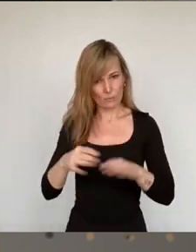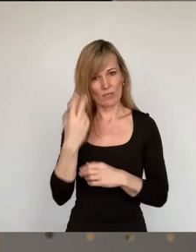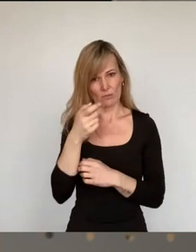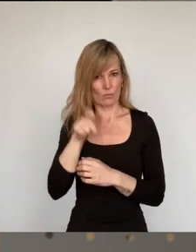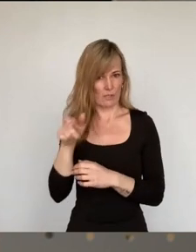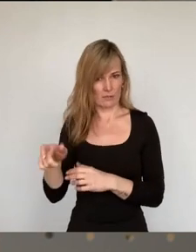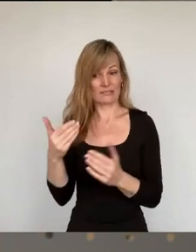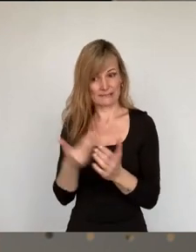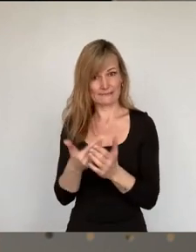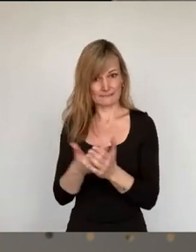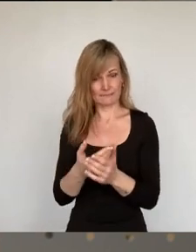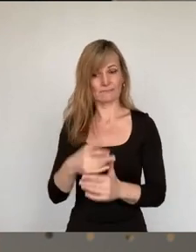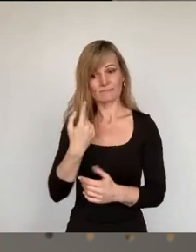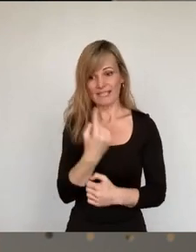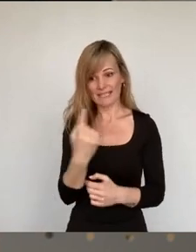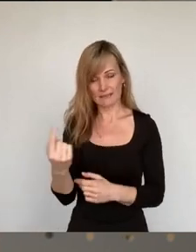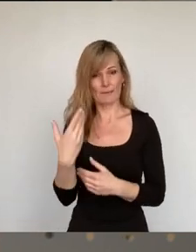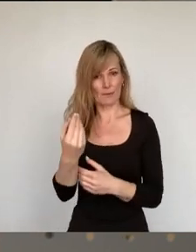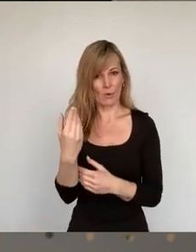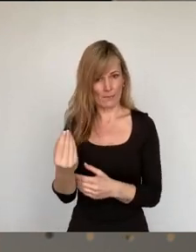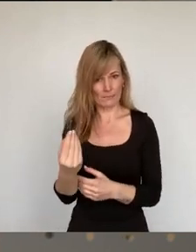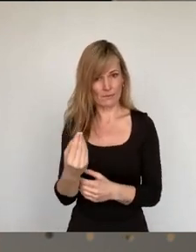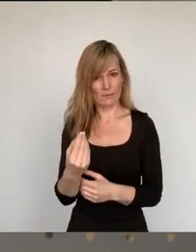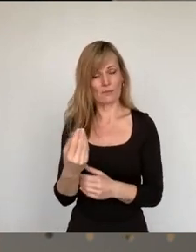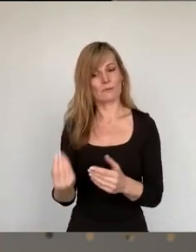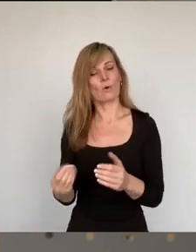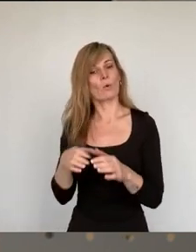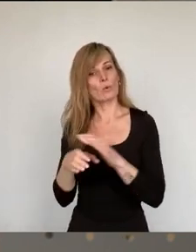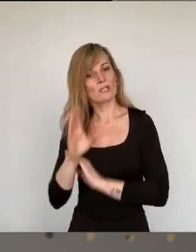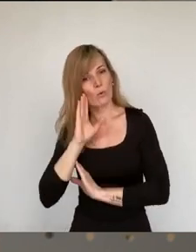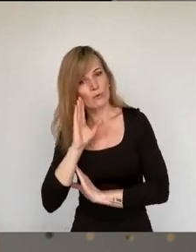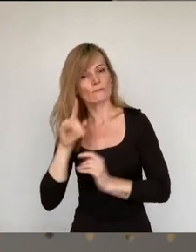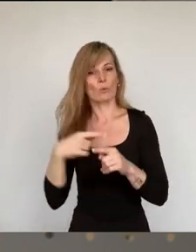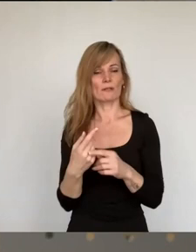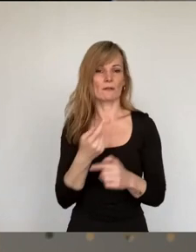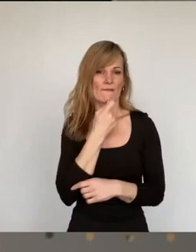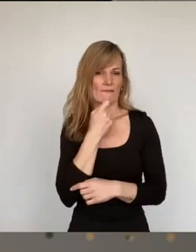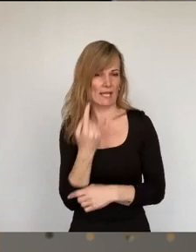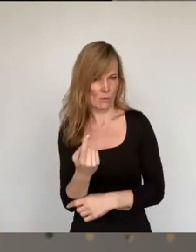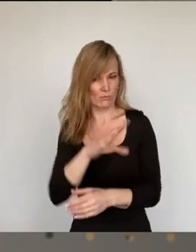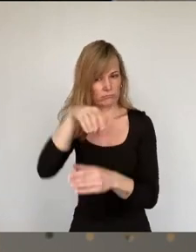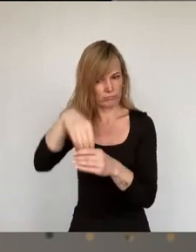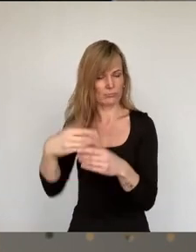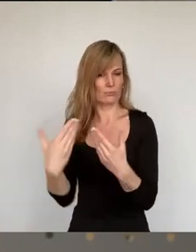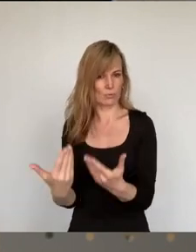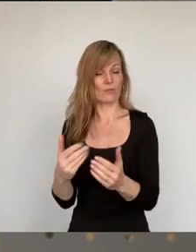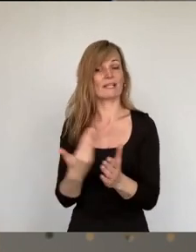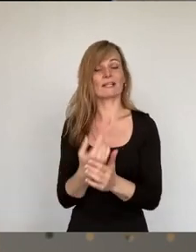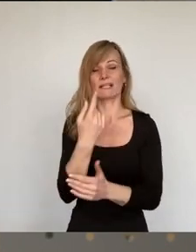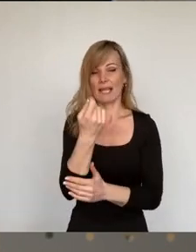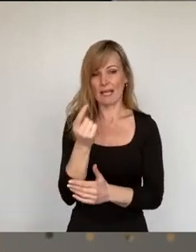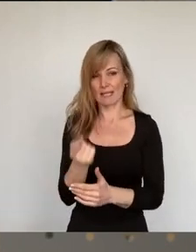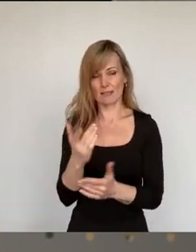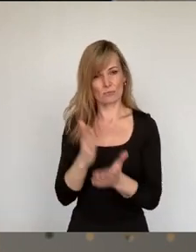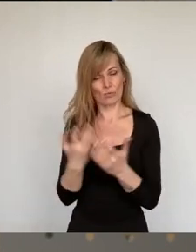jeder bekommt, zusätzlich zur Unterkunft und auch zur Verpflegung. Und das ist Geld, was ihnen bereitgestellt